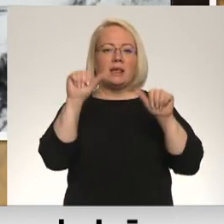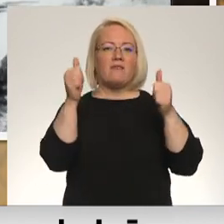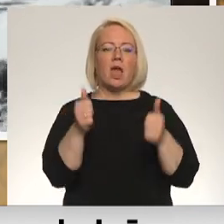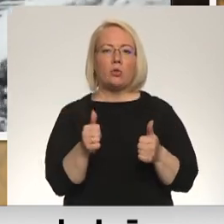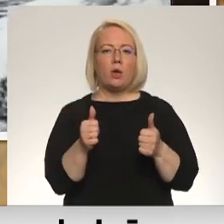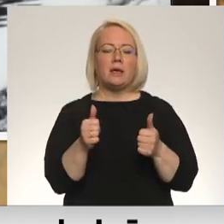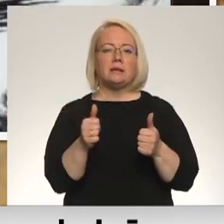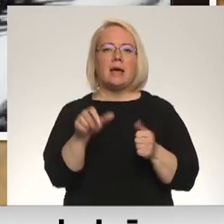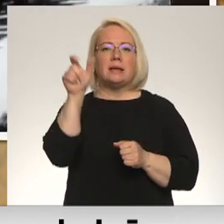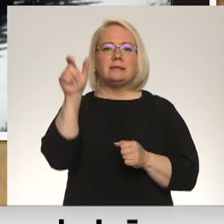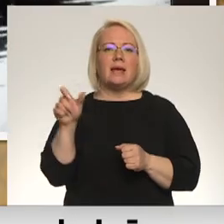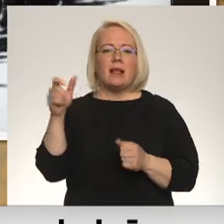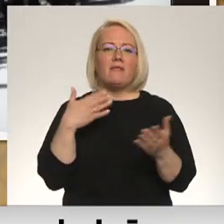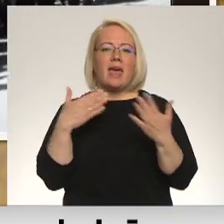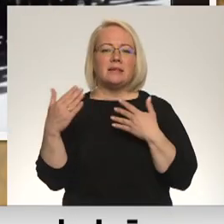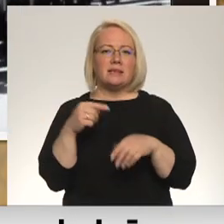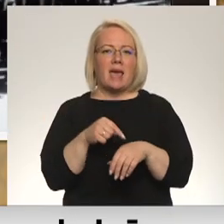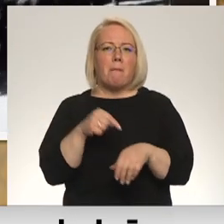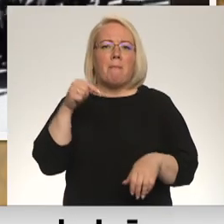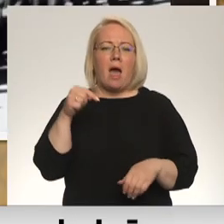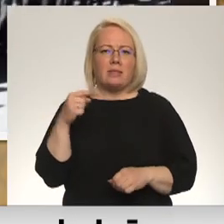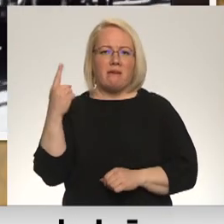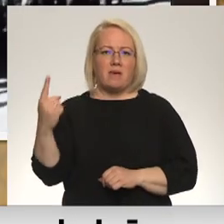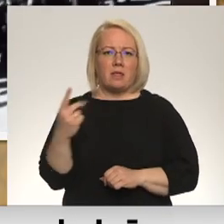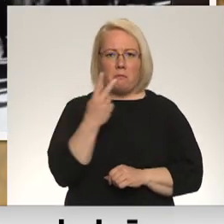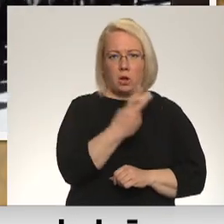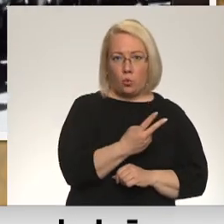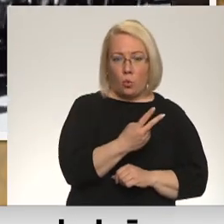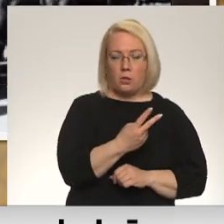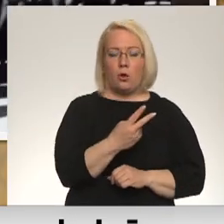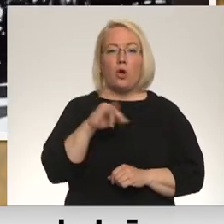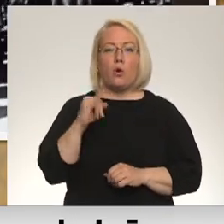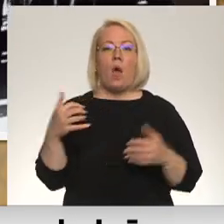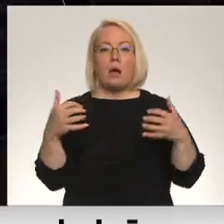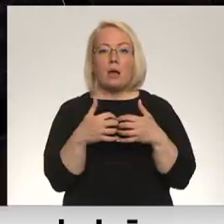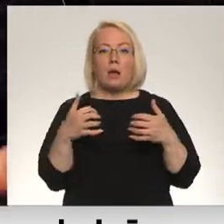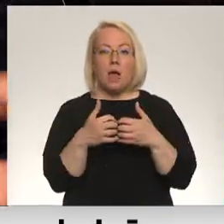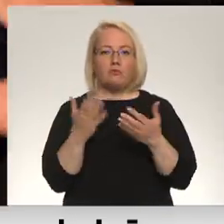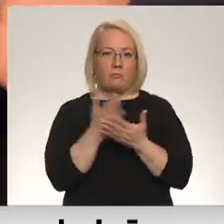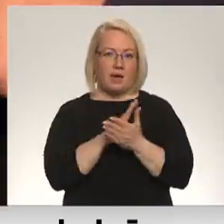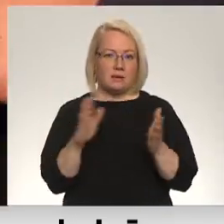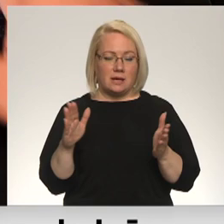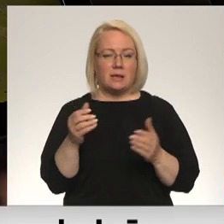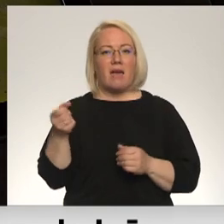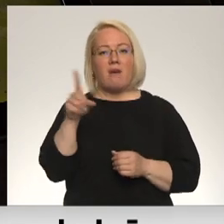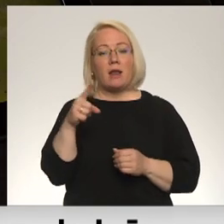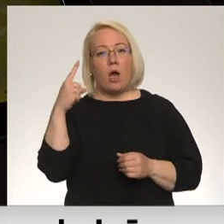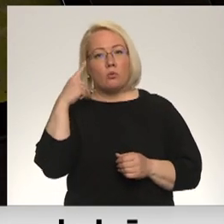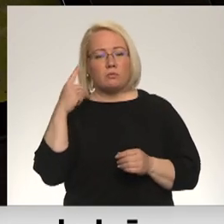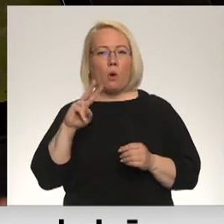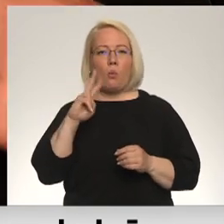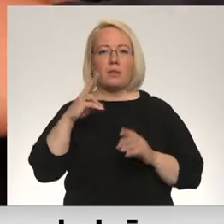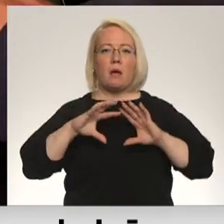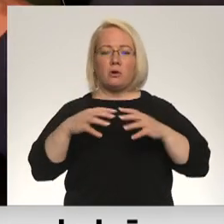tādas cilvēciska empātīja vienam pret otru, jo karši nupat beidētu. Lai vairāk uzzinātu par otrā pasaules